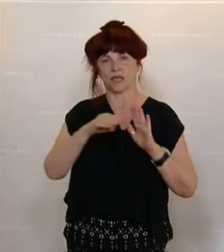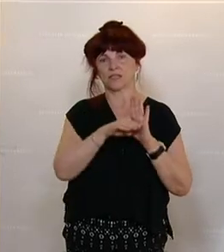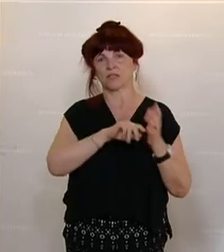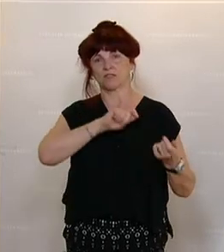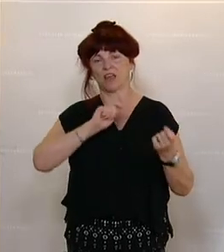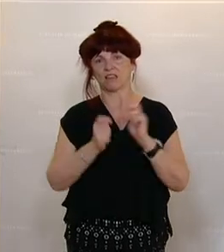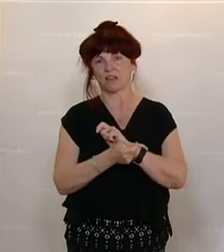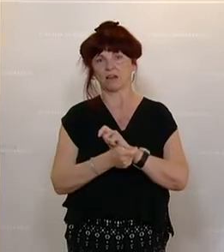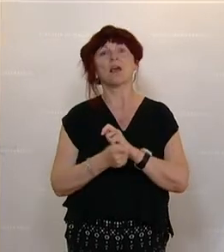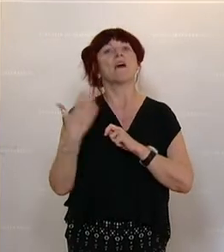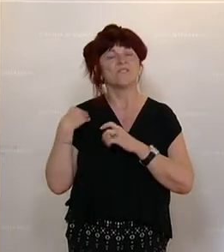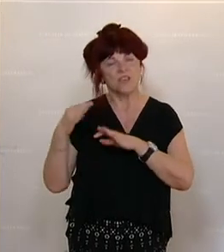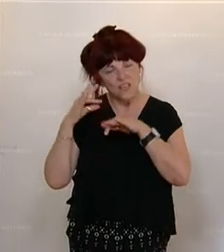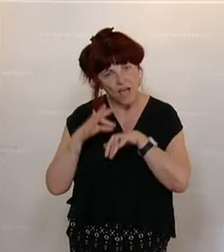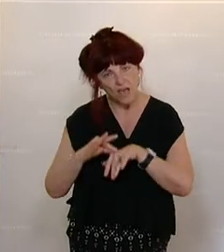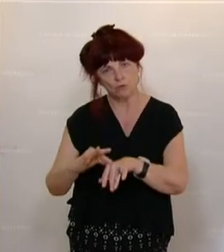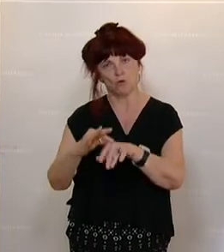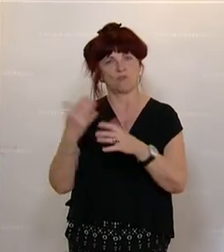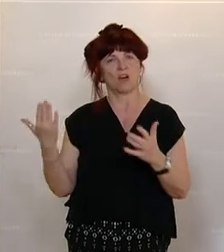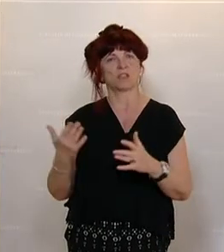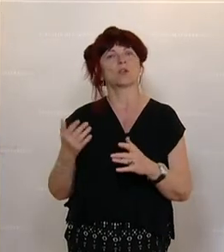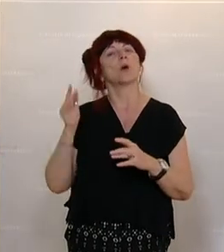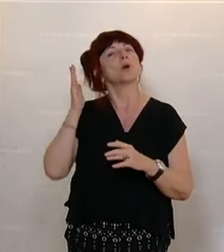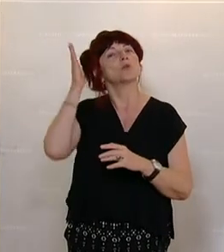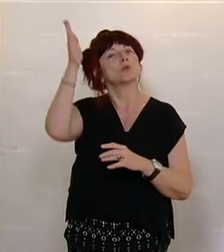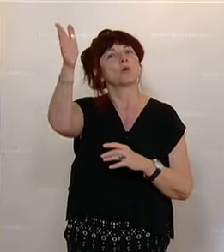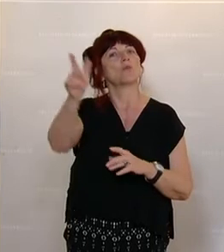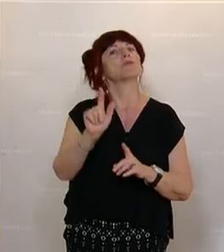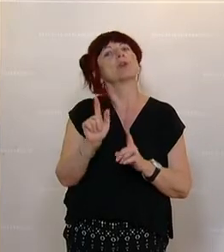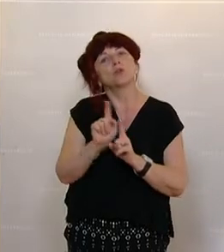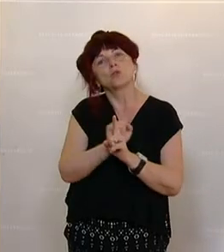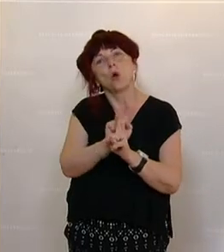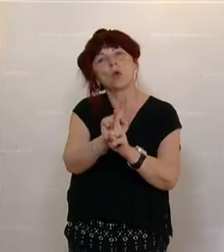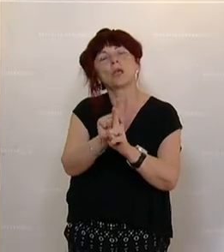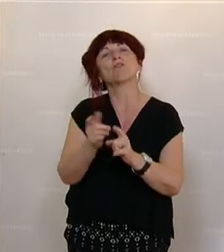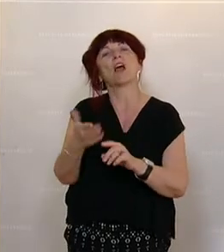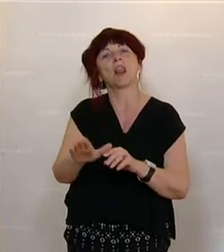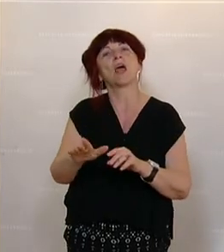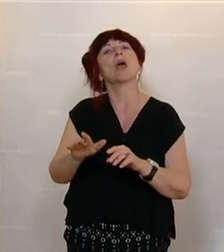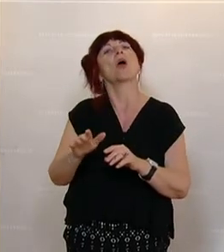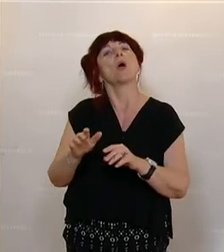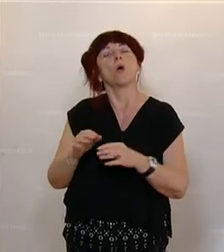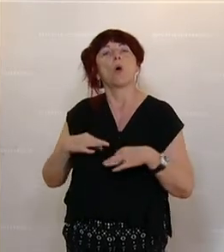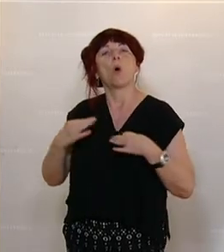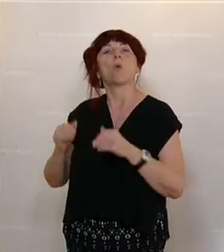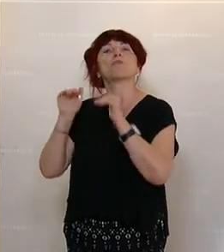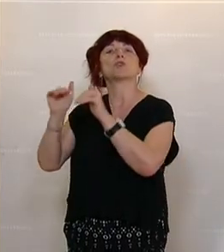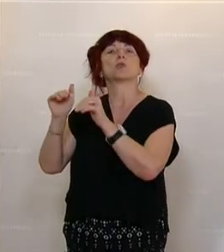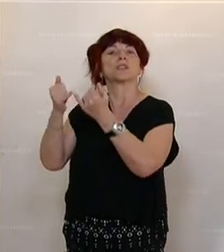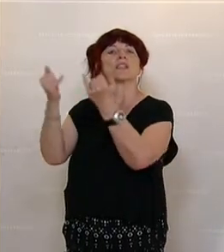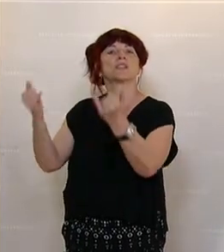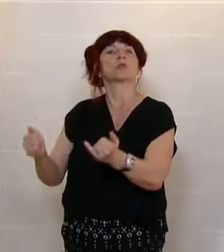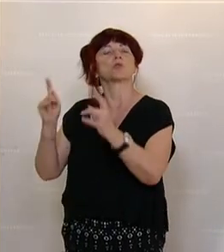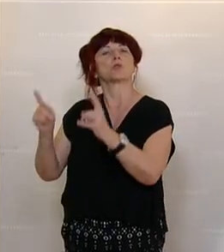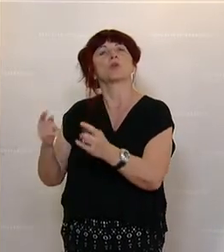Und was wir machen, ist, dass wir wieder einführen, dass künftig bei Stalking diese personenbezogenen Daten wieder proaktiv den Opferschützerinnen übermittelt werden.